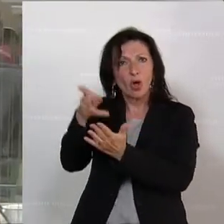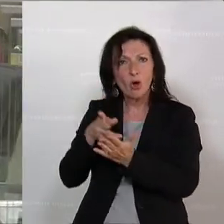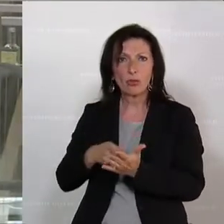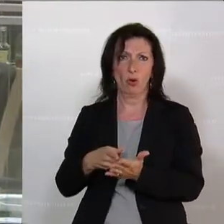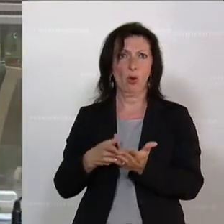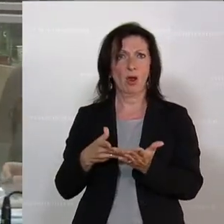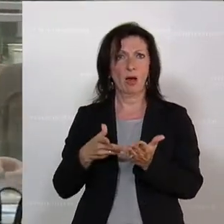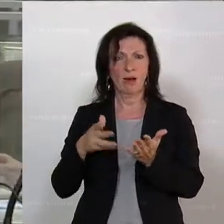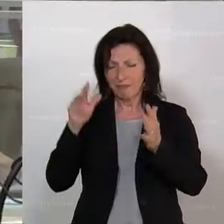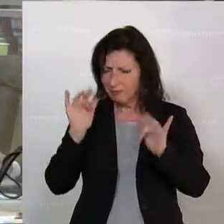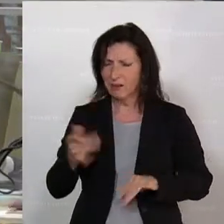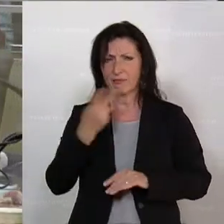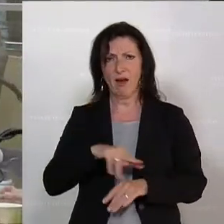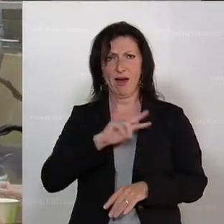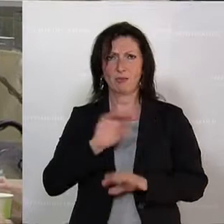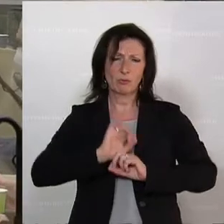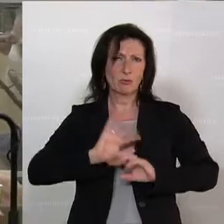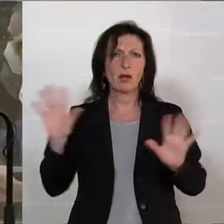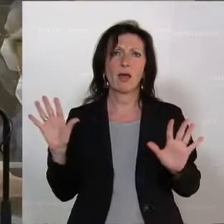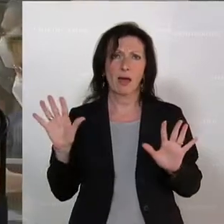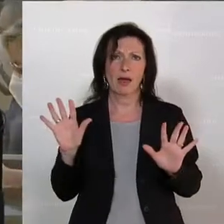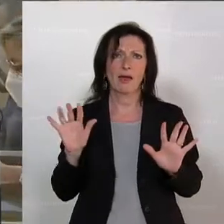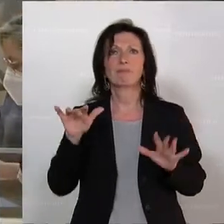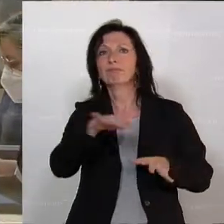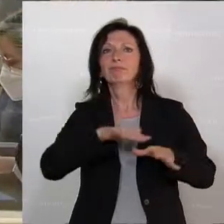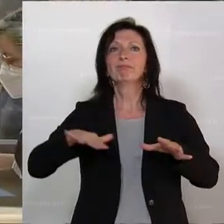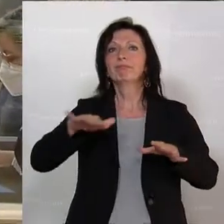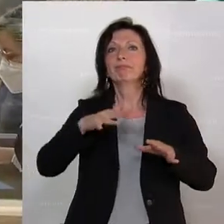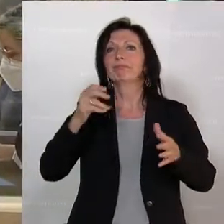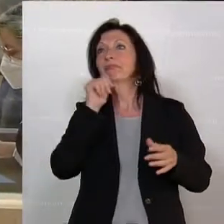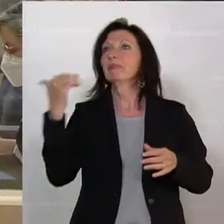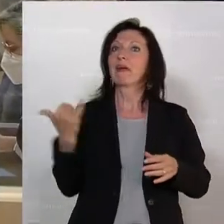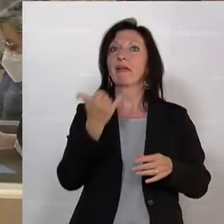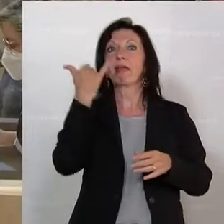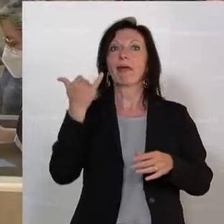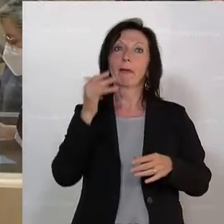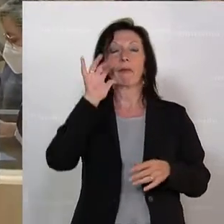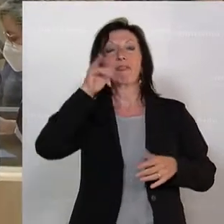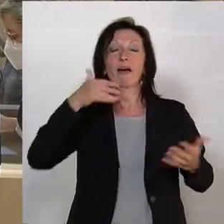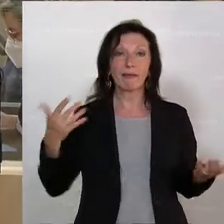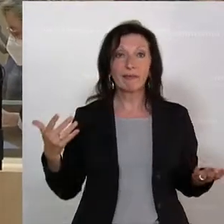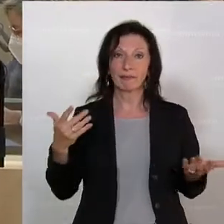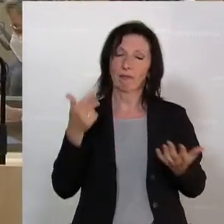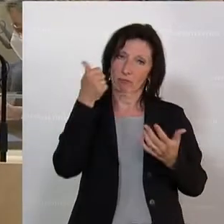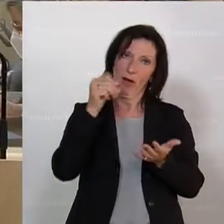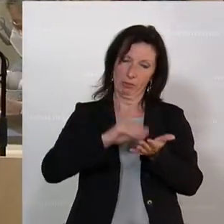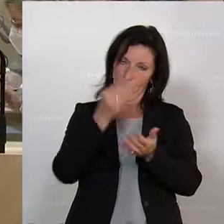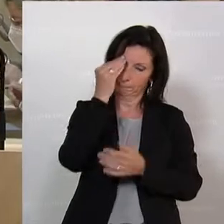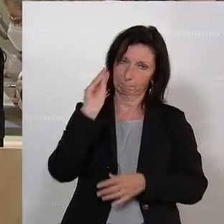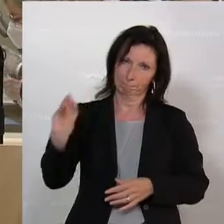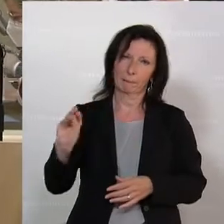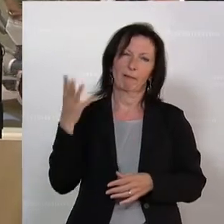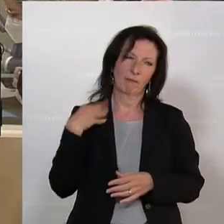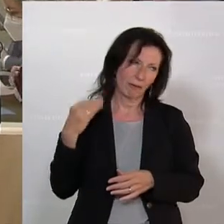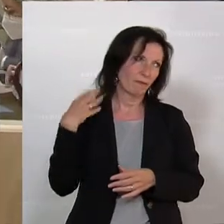eingefordert wird. Und klarerweise gibt es dort auch Reibungspunkte. Und eines muss ich noch erwähnen, weil das ja immer wieder